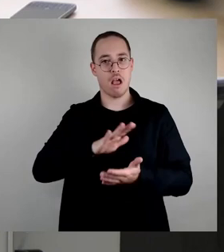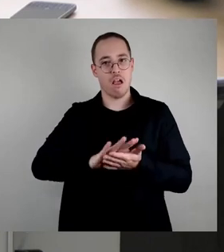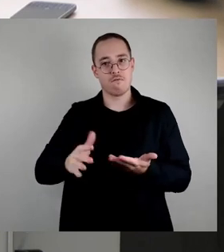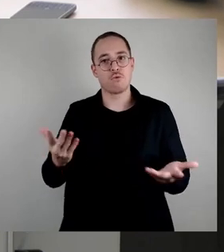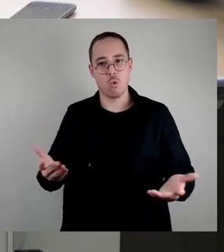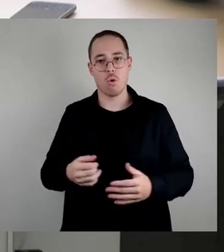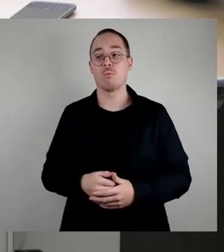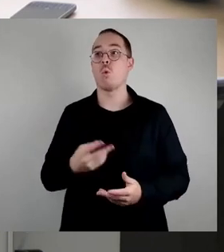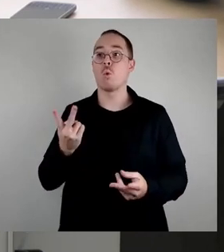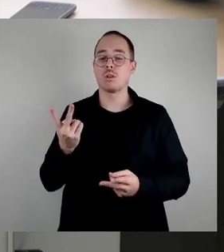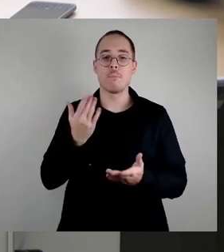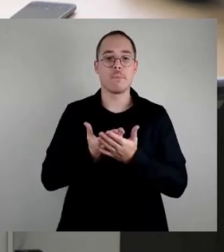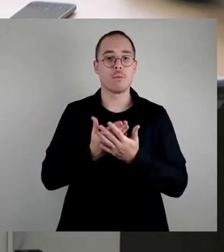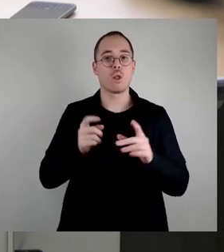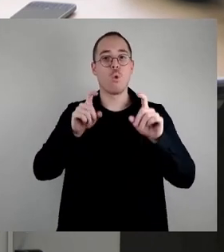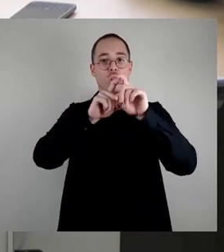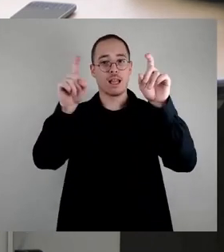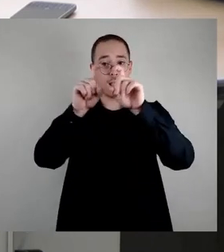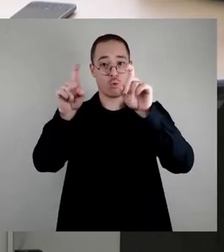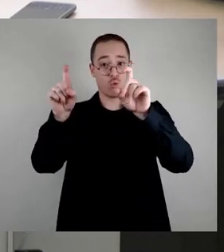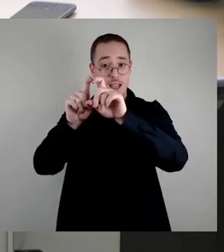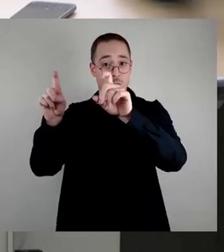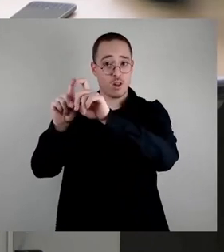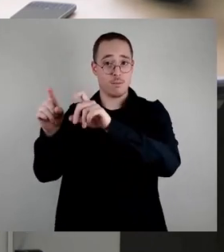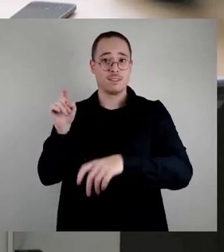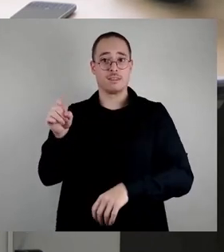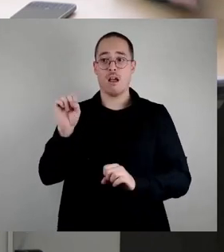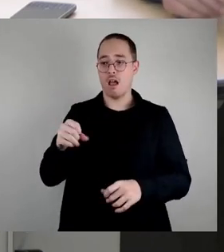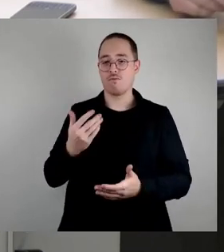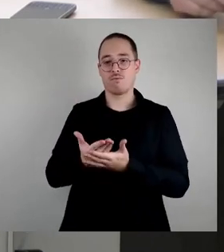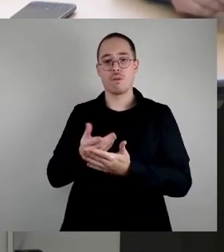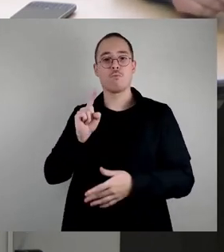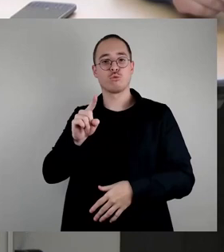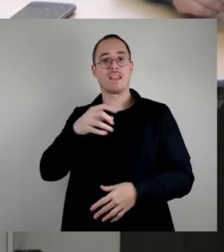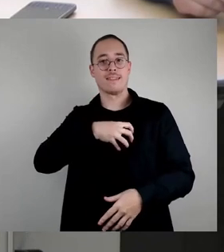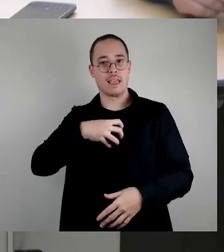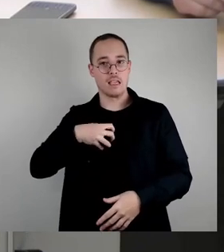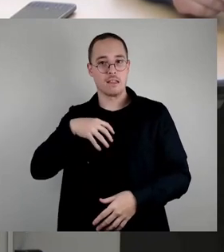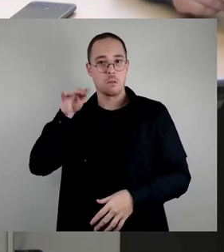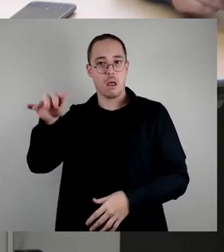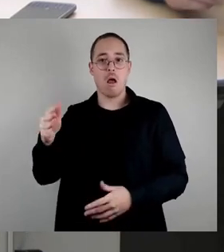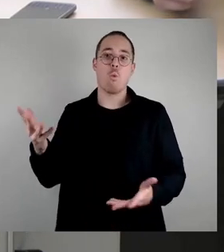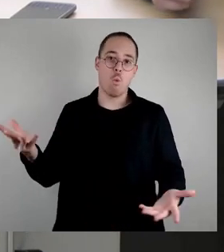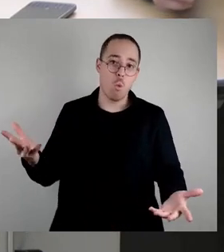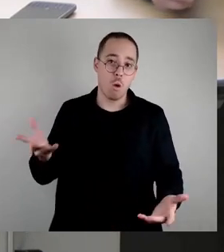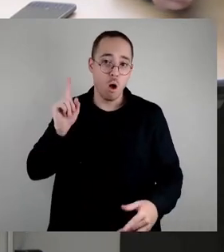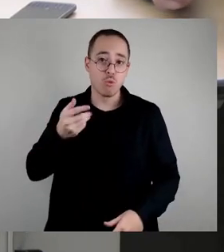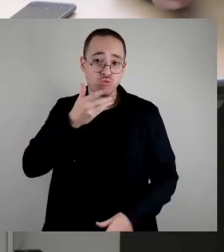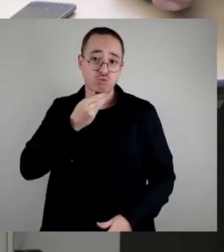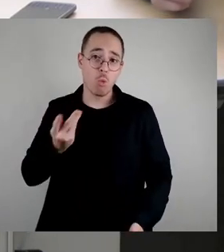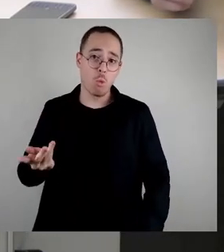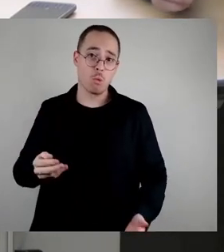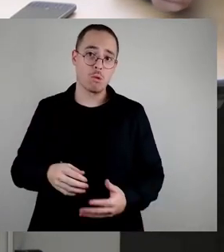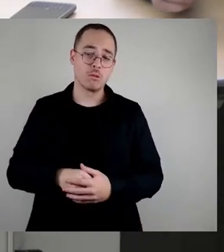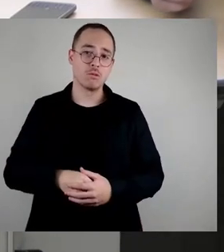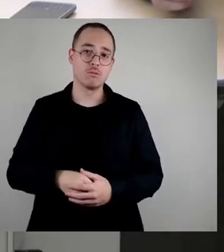eine dresden.de-Adresse zu verfügen. Für die Landeshauptstadt Dresden jedenfalls steigert es die Attraktivität und Reichweite der